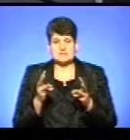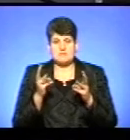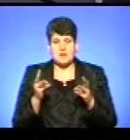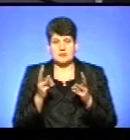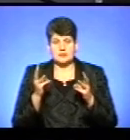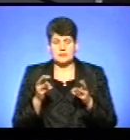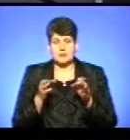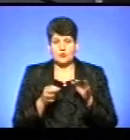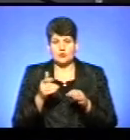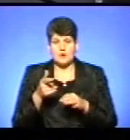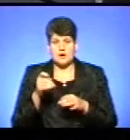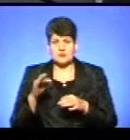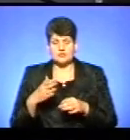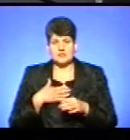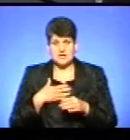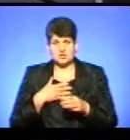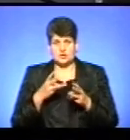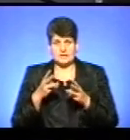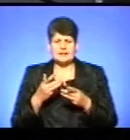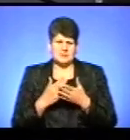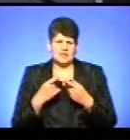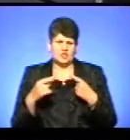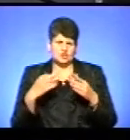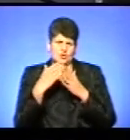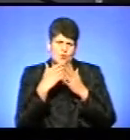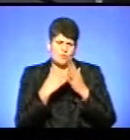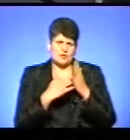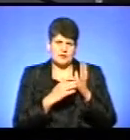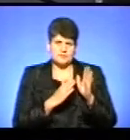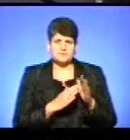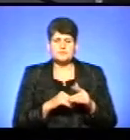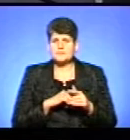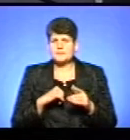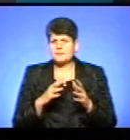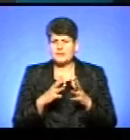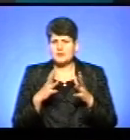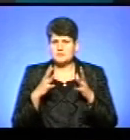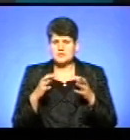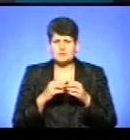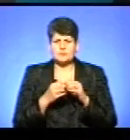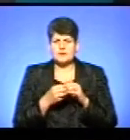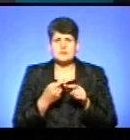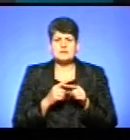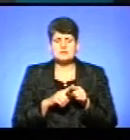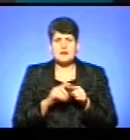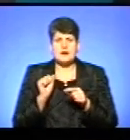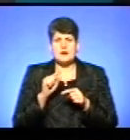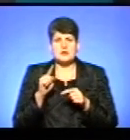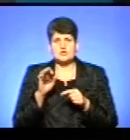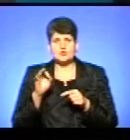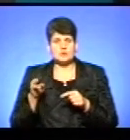природнього газу на наших газових котлах. Там є інші компоненти, там один з найбільших таких загроз – це є азот,